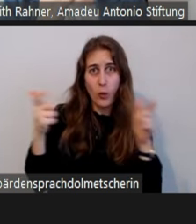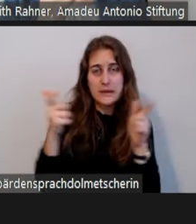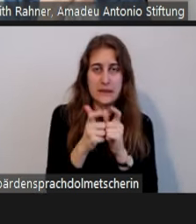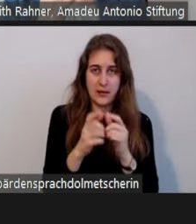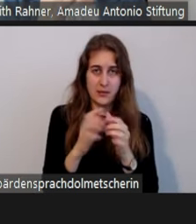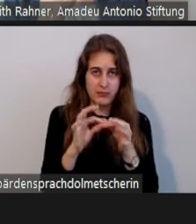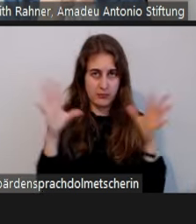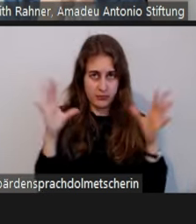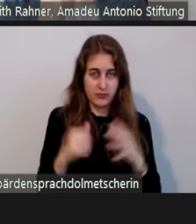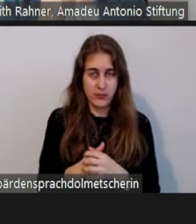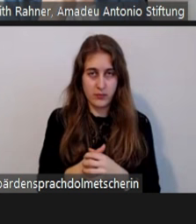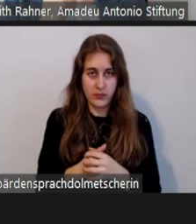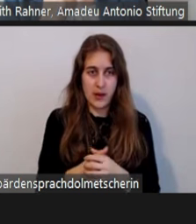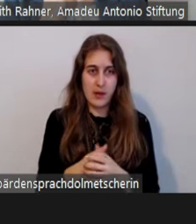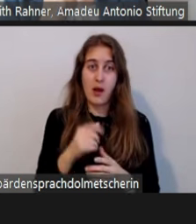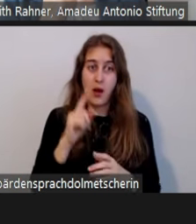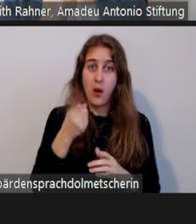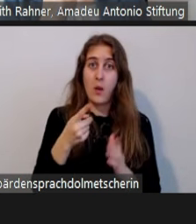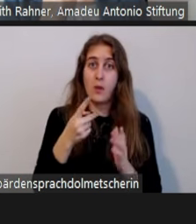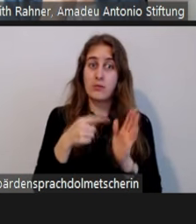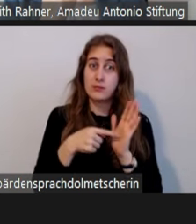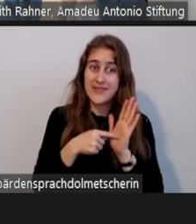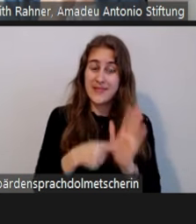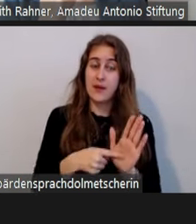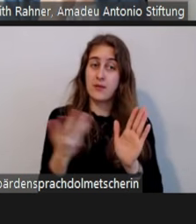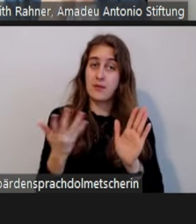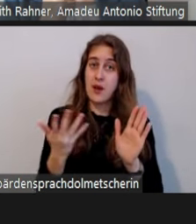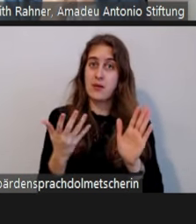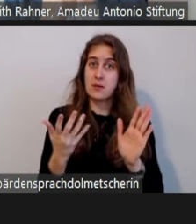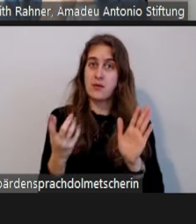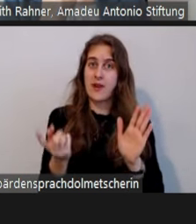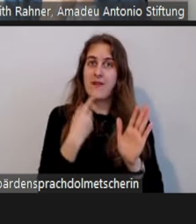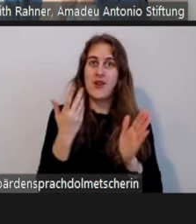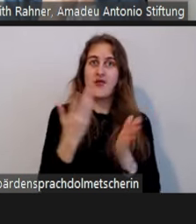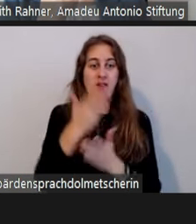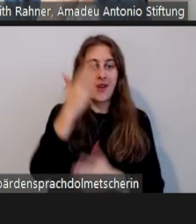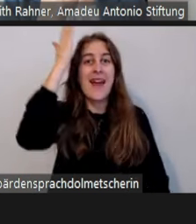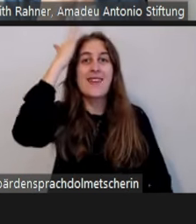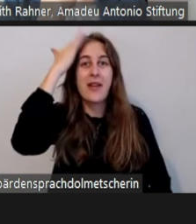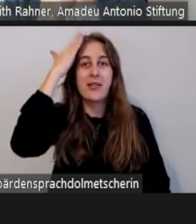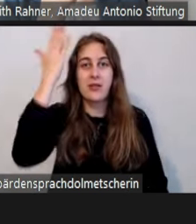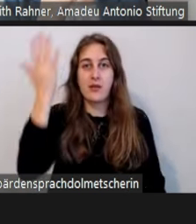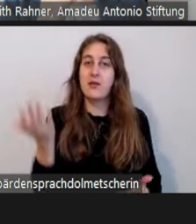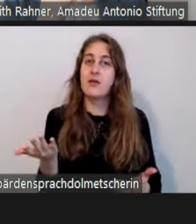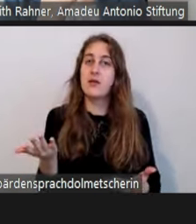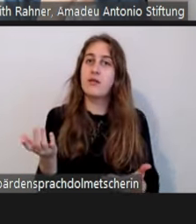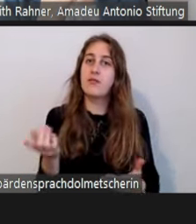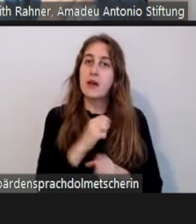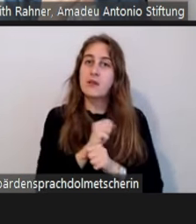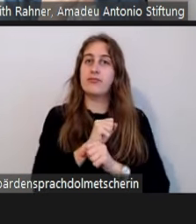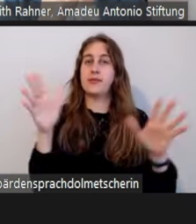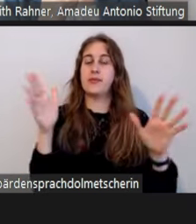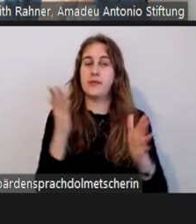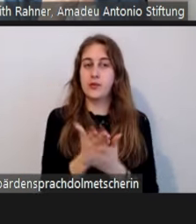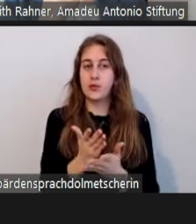bekannt ist, wo vielleicht auch schon andere lokale Stellen und Projekte zum Thema Antifeminismus